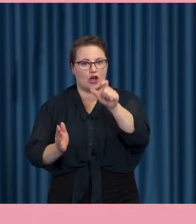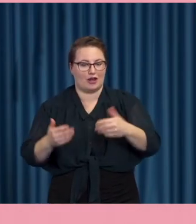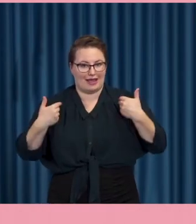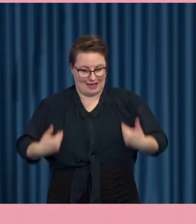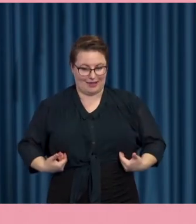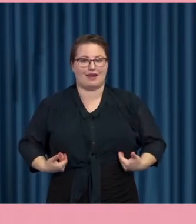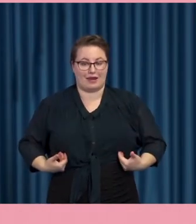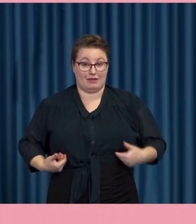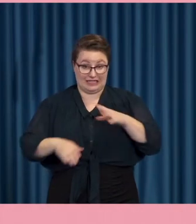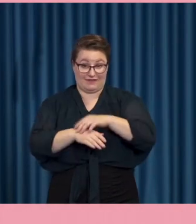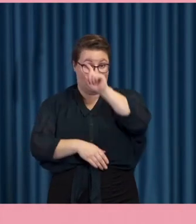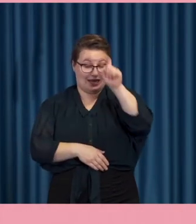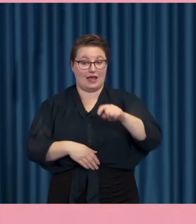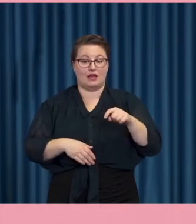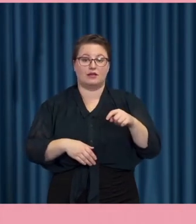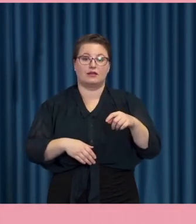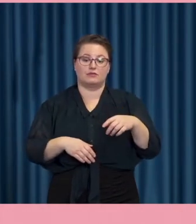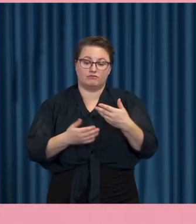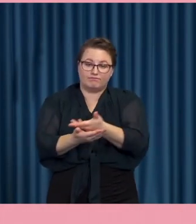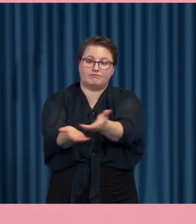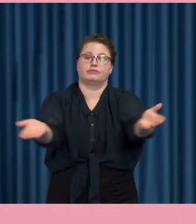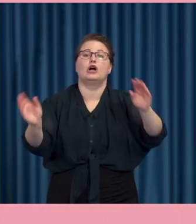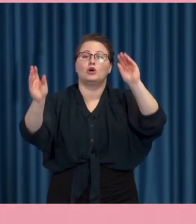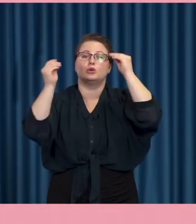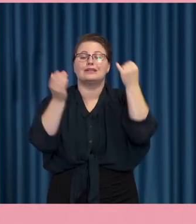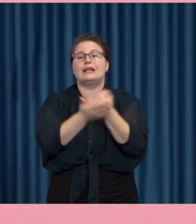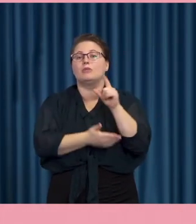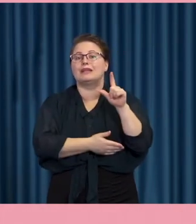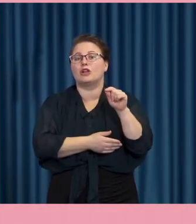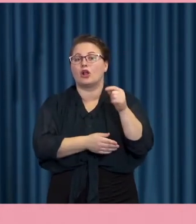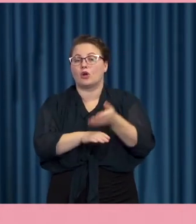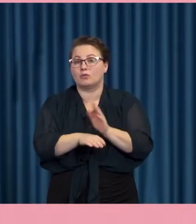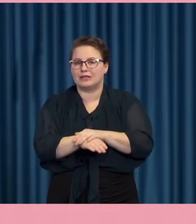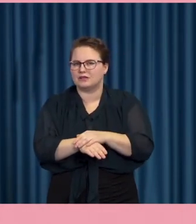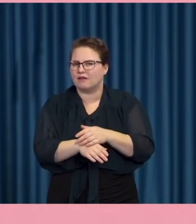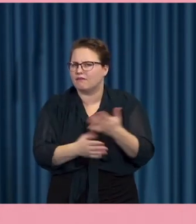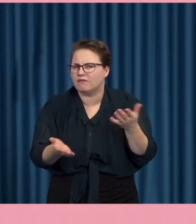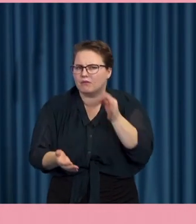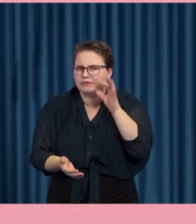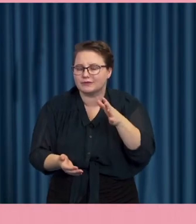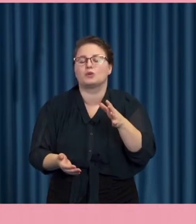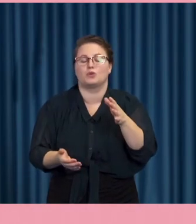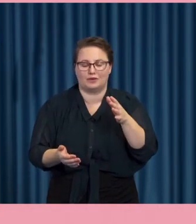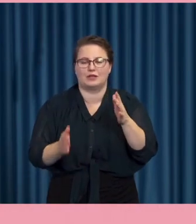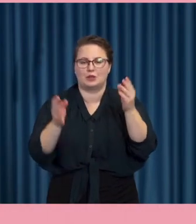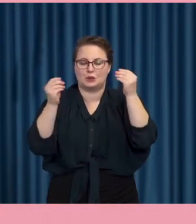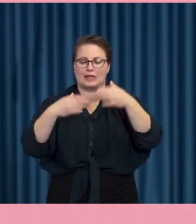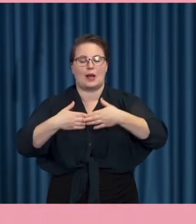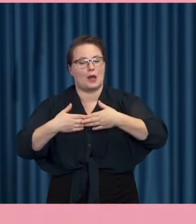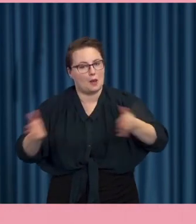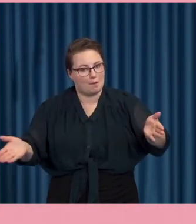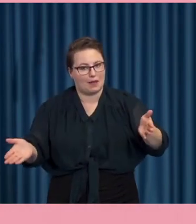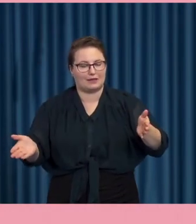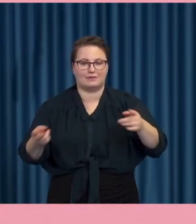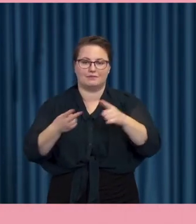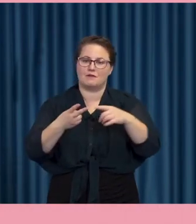har fått tillgång till kurser inom digital kompetens. Och det fina är att kurserna ligger helt öppet helt gratis så